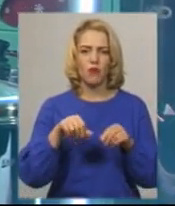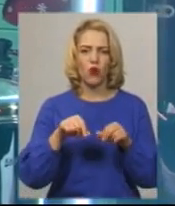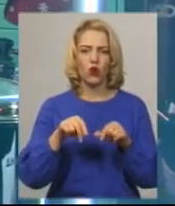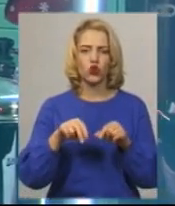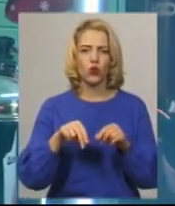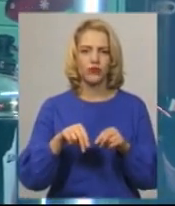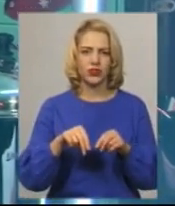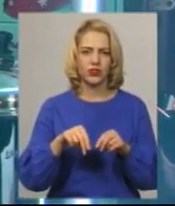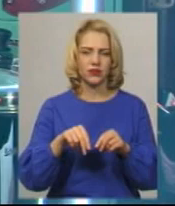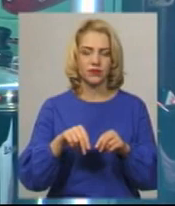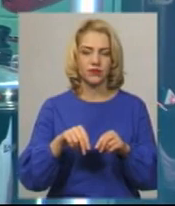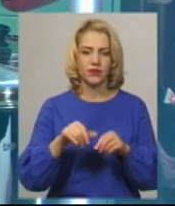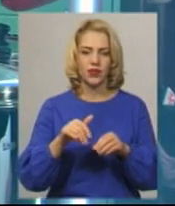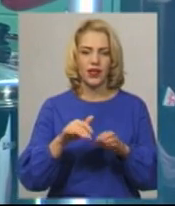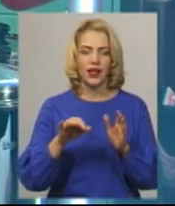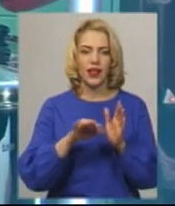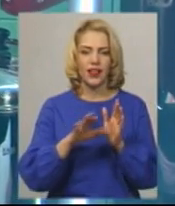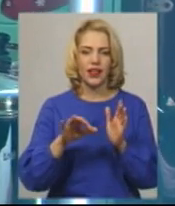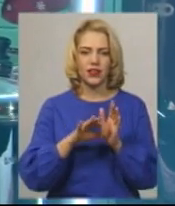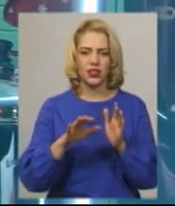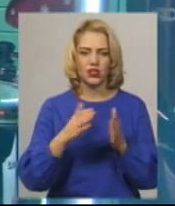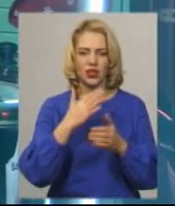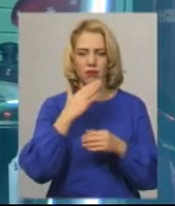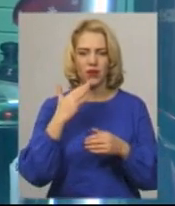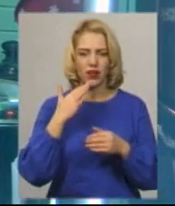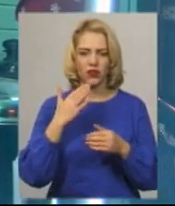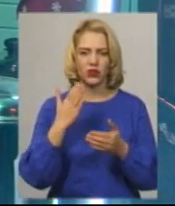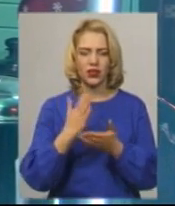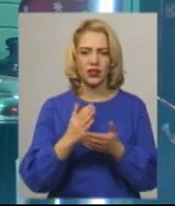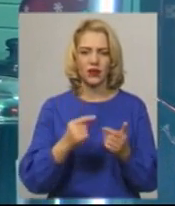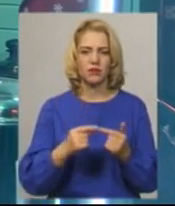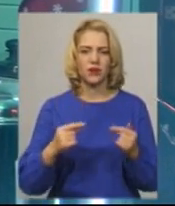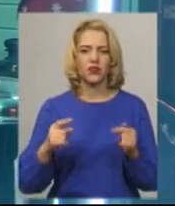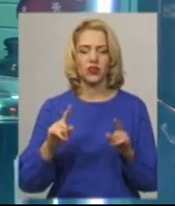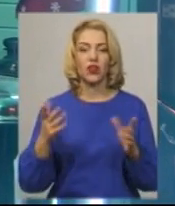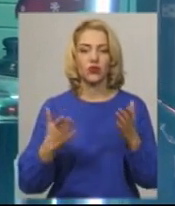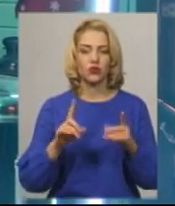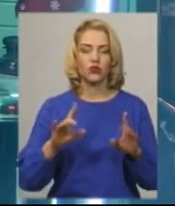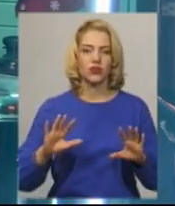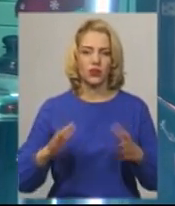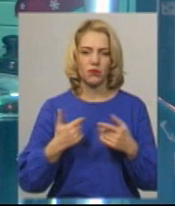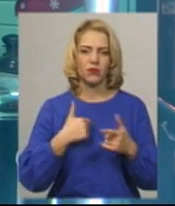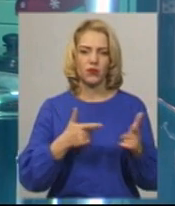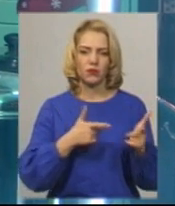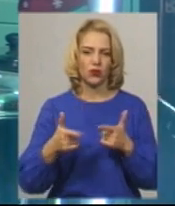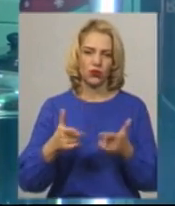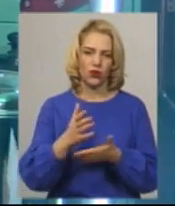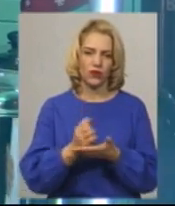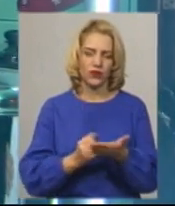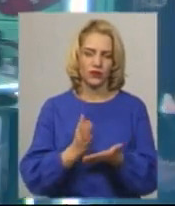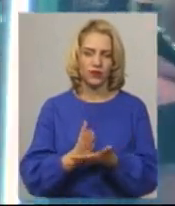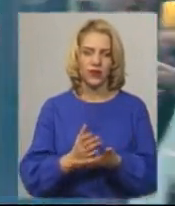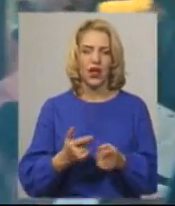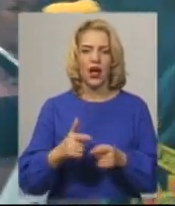електричних приладів, і як би може щось статись, ми підготовлені, всі ознайомлені. такого як